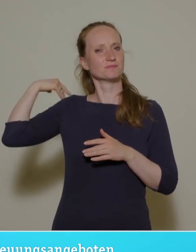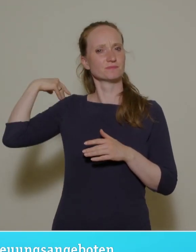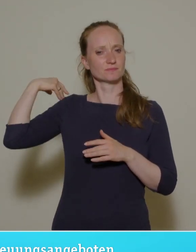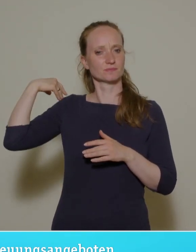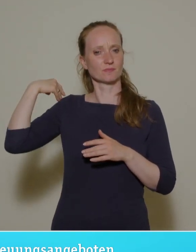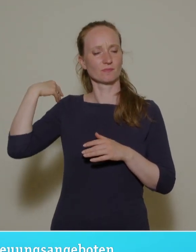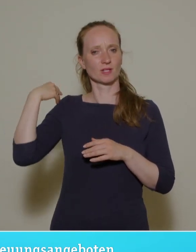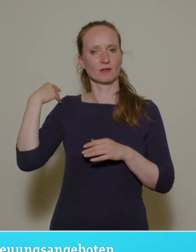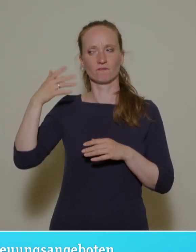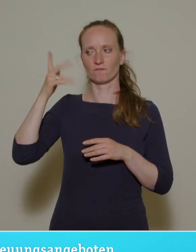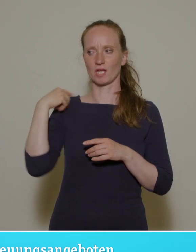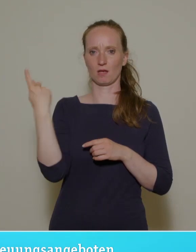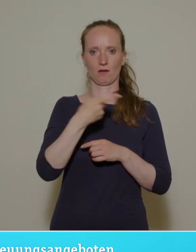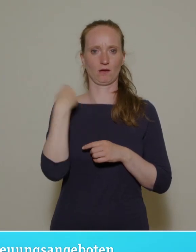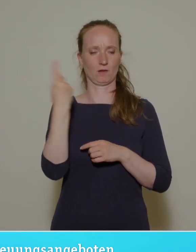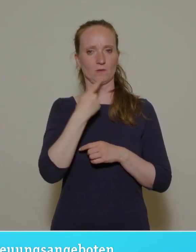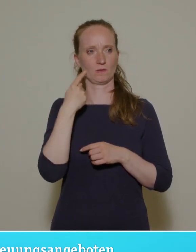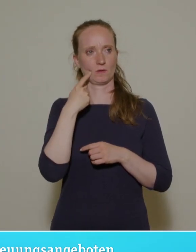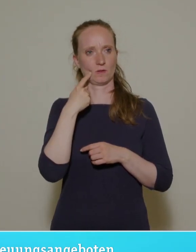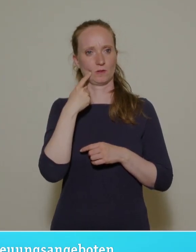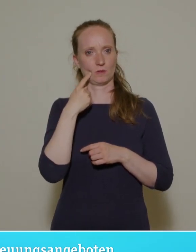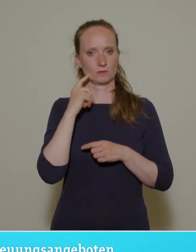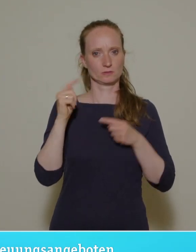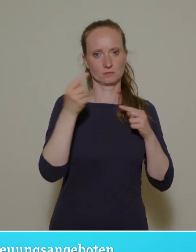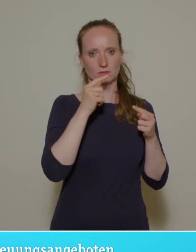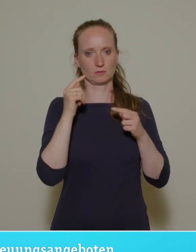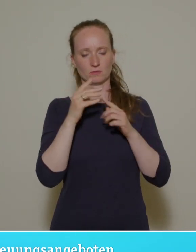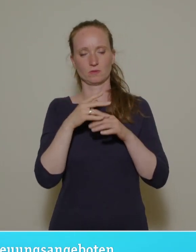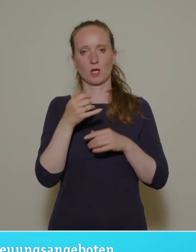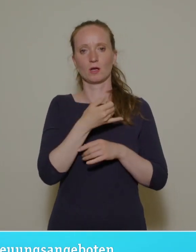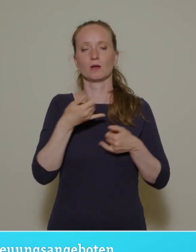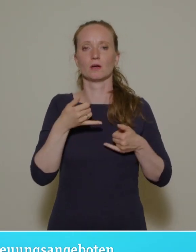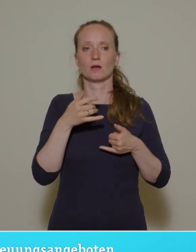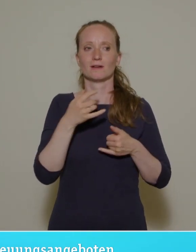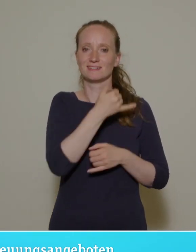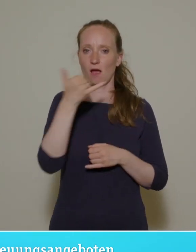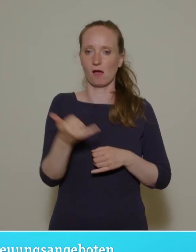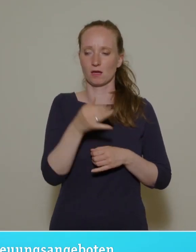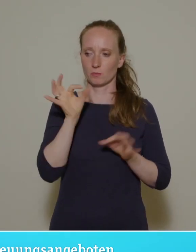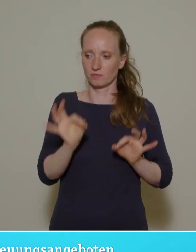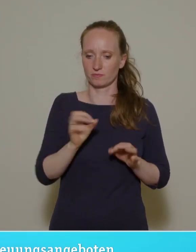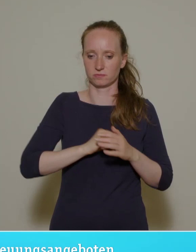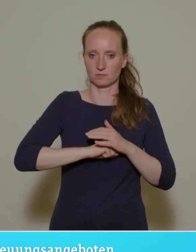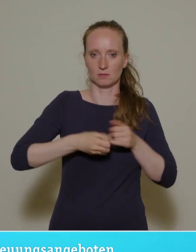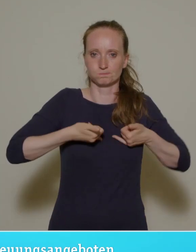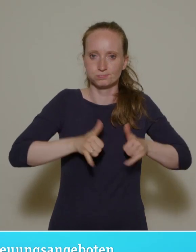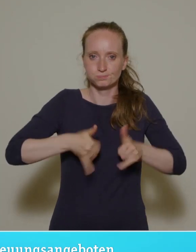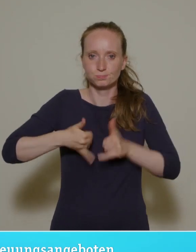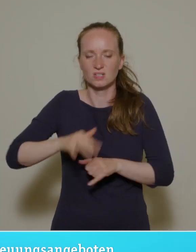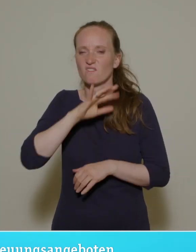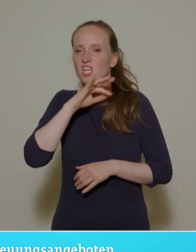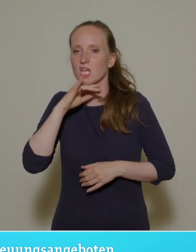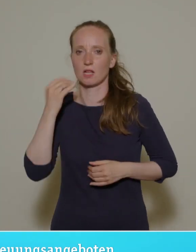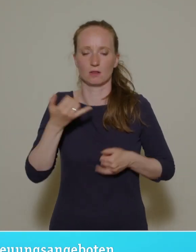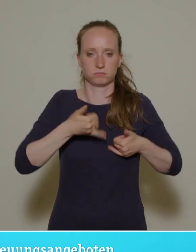wie wir von den starken Geburtenjahrgängen gejagt wurden in der Entscheidungsfindung im Stadtrat. Die